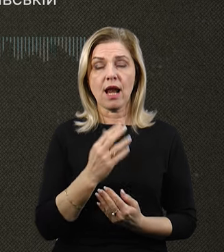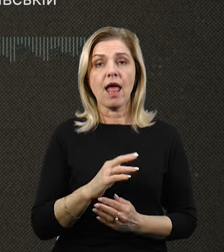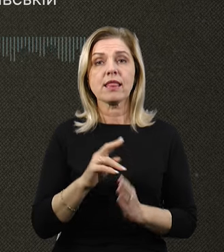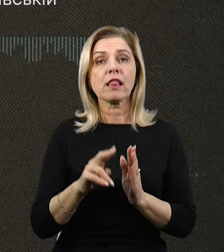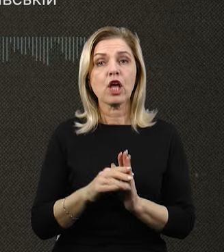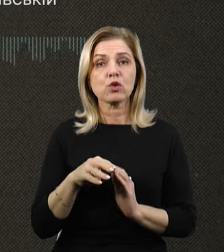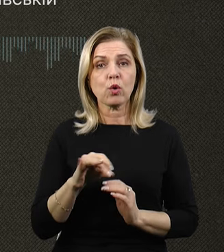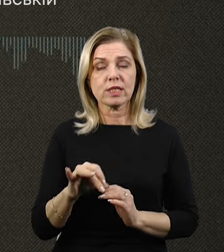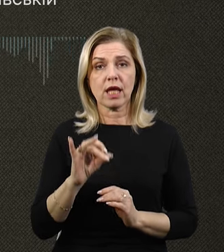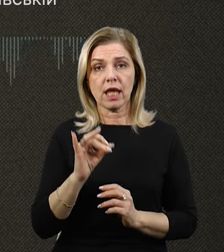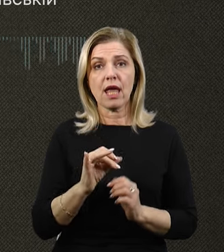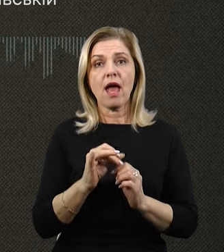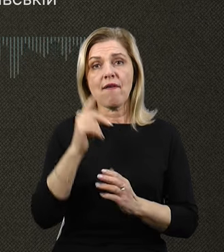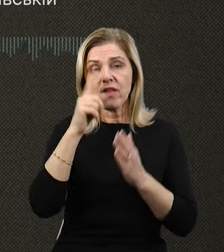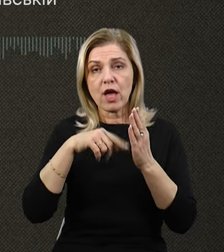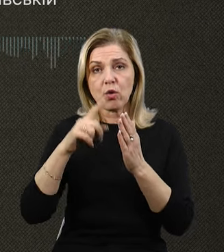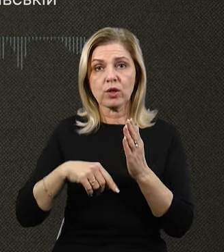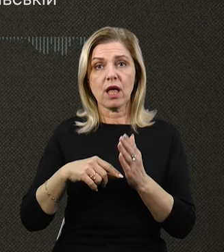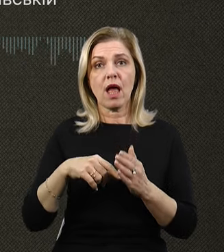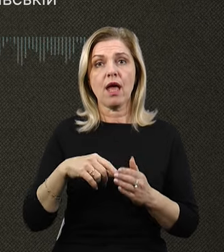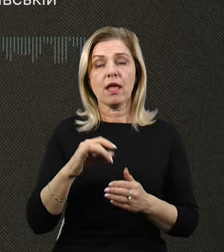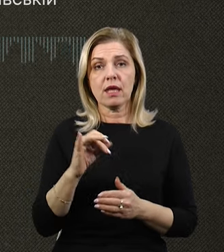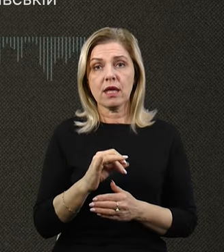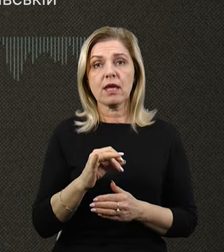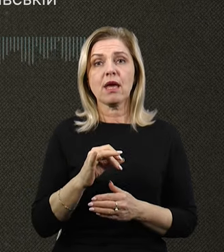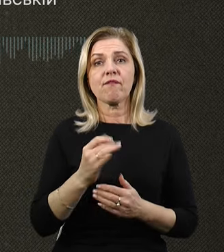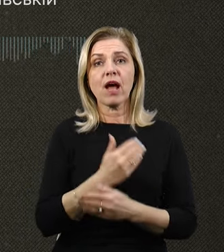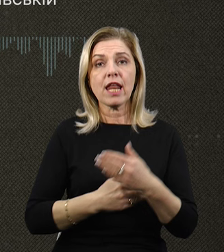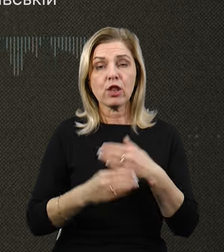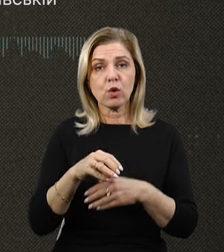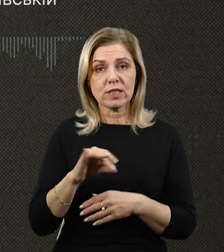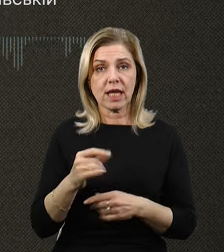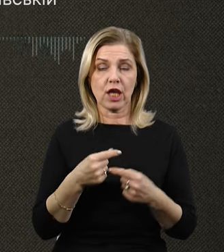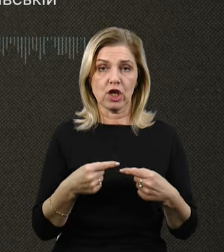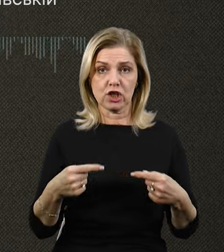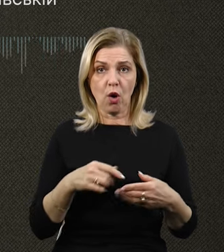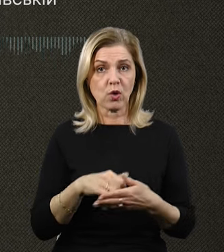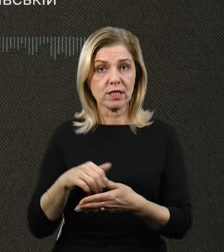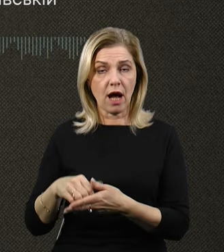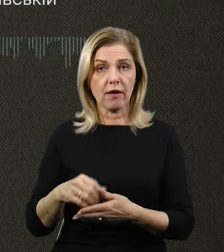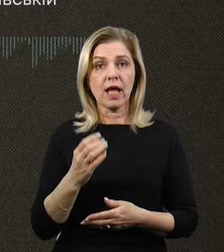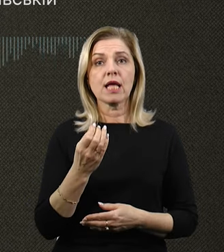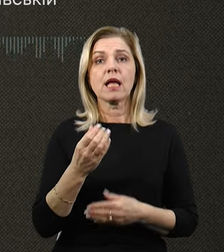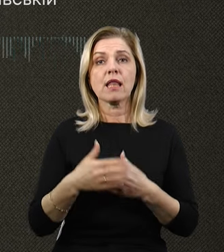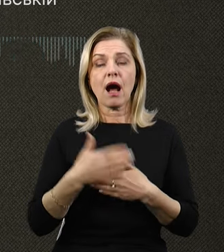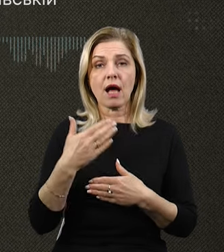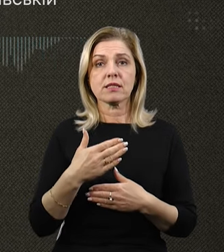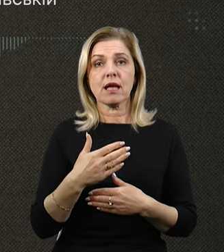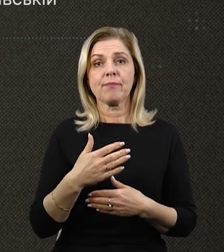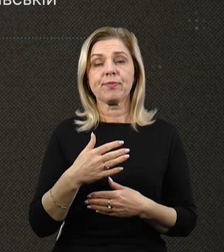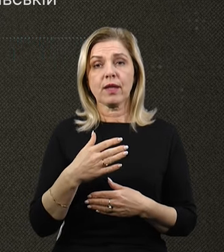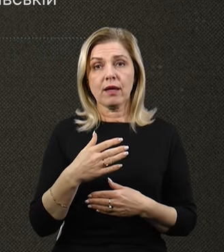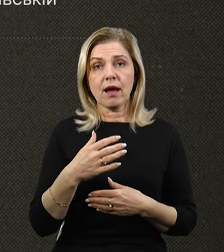належності, релігійних переконань, інвалідності та за іншими ознаками. Санкція вказаної статті передбачає до трьох років ув'язнення з